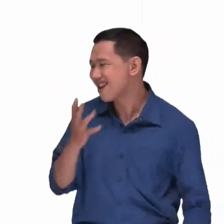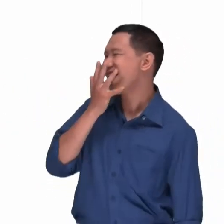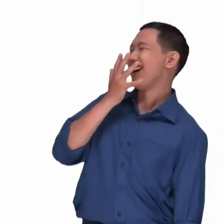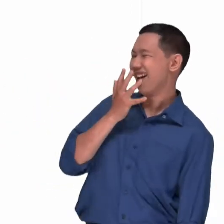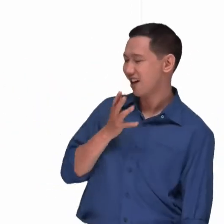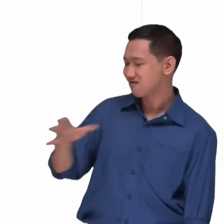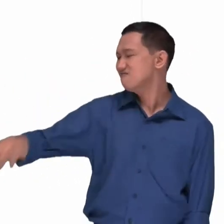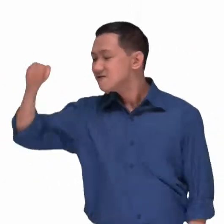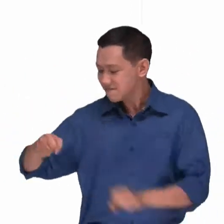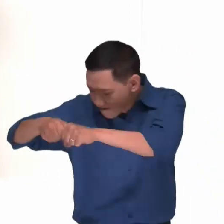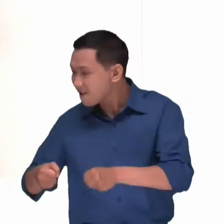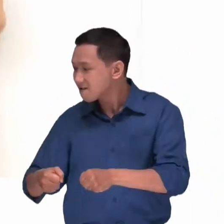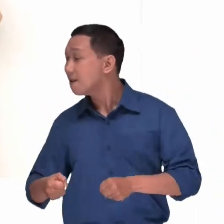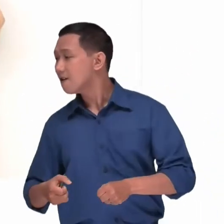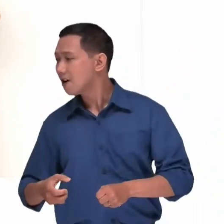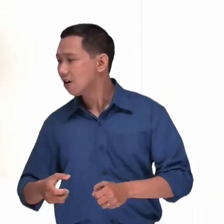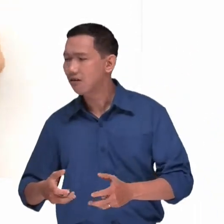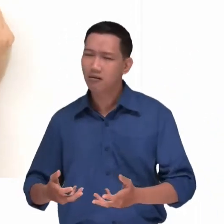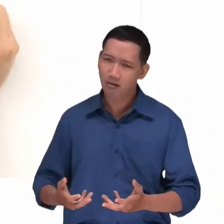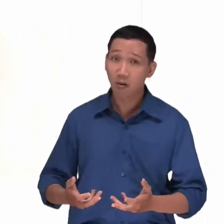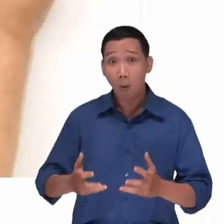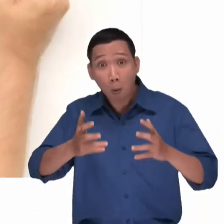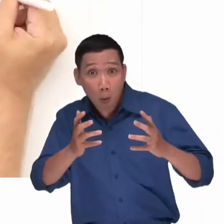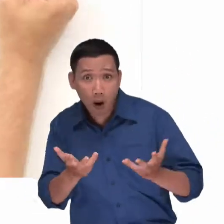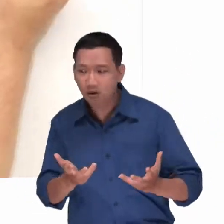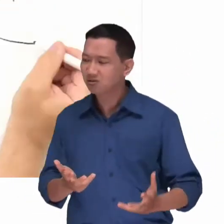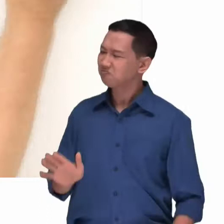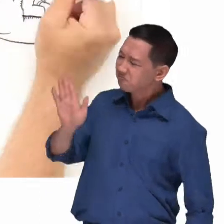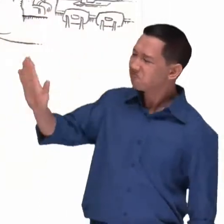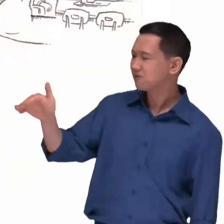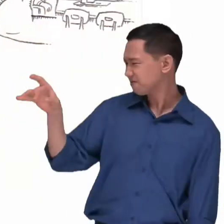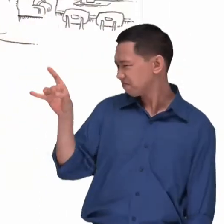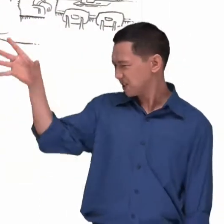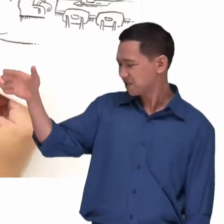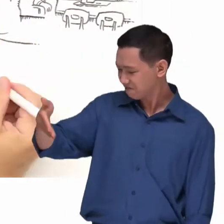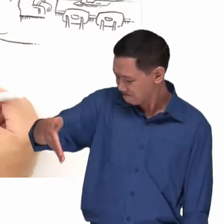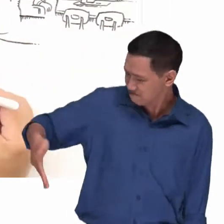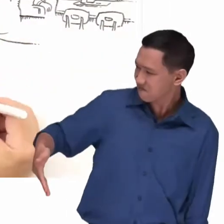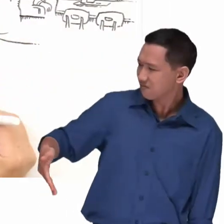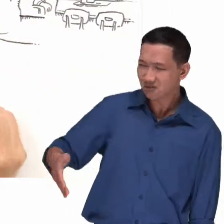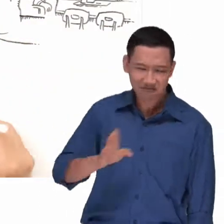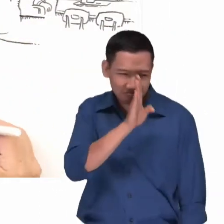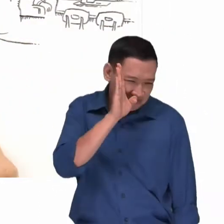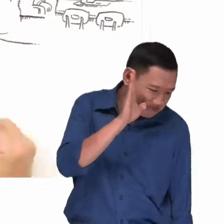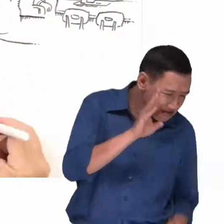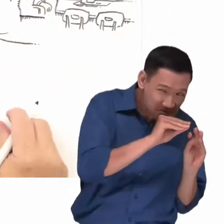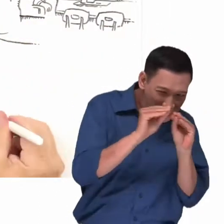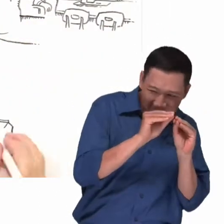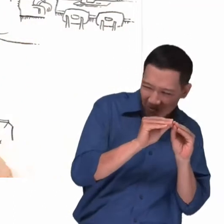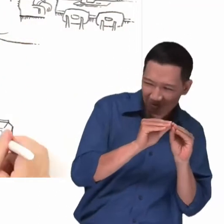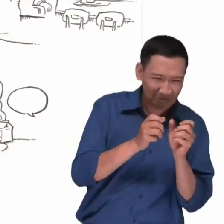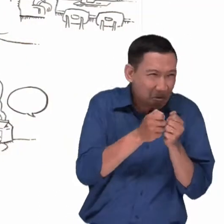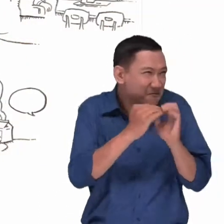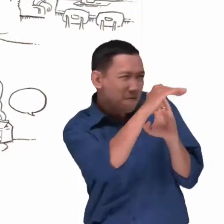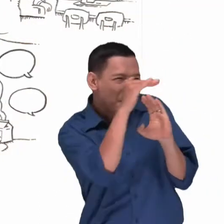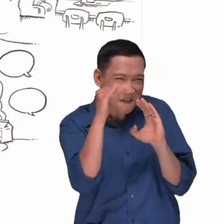Hãy subscribe kênh lỡ những Và đặc biệt danh, ngay cả trong các mối quan hệ như bị tẩy chay, tung tin đồn qua Internet hoặc